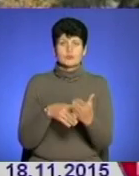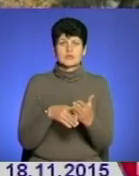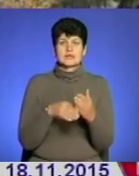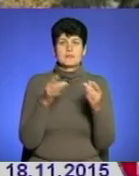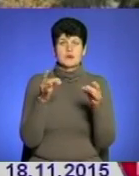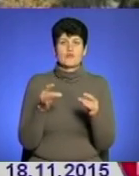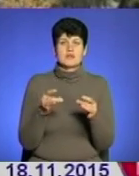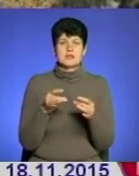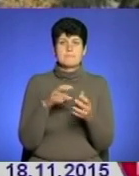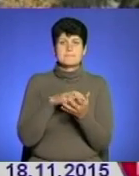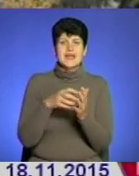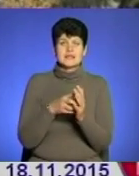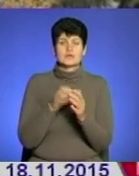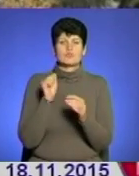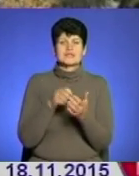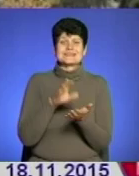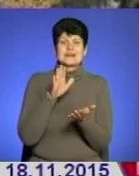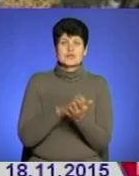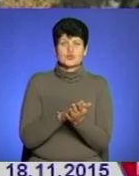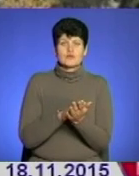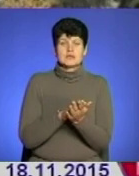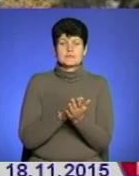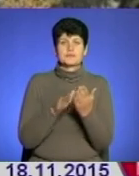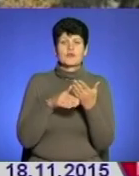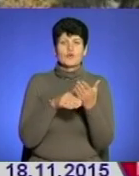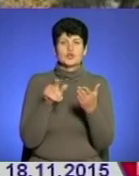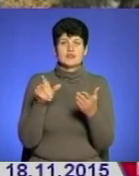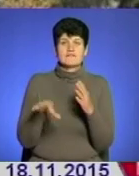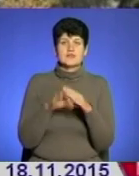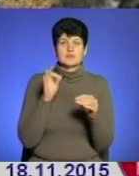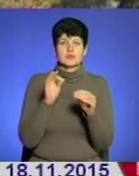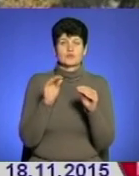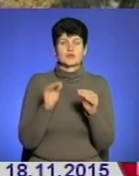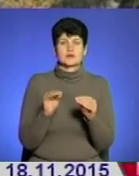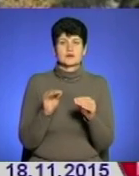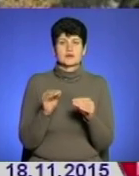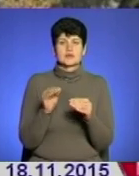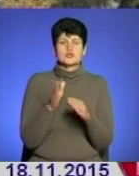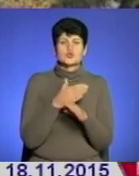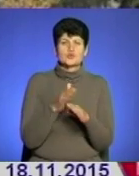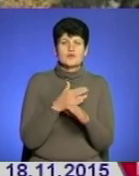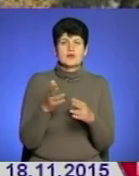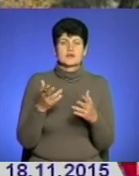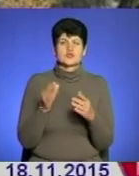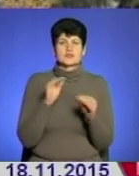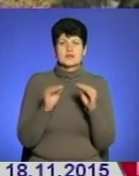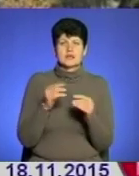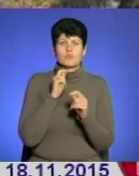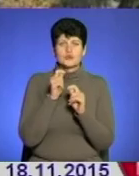пряників. Можна зареєструватись волонтерам і вибрити пункти, чи пакування пряників, чи сортування іграшок, чи складання.